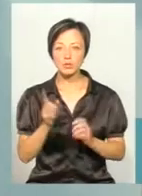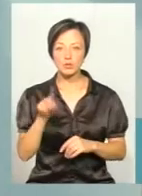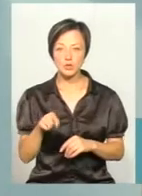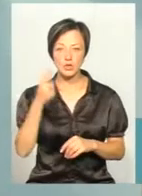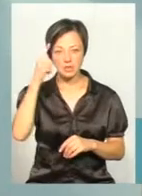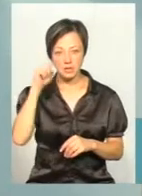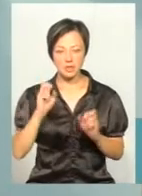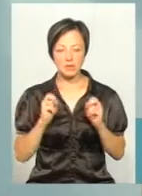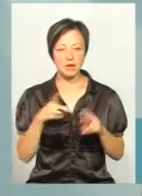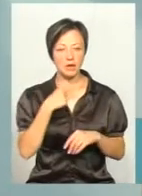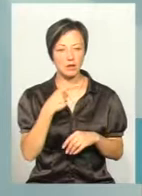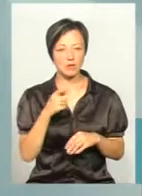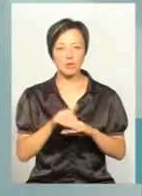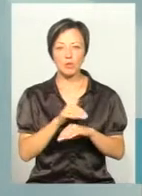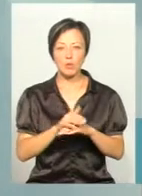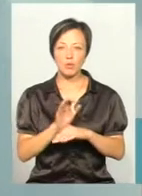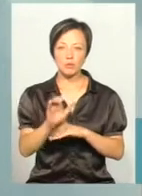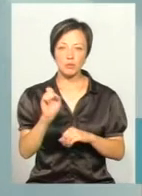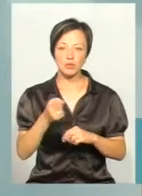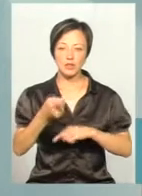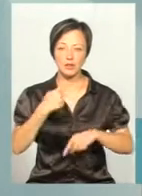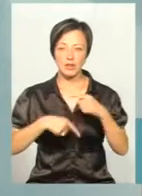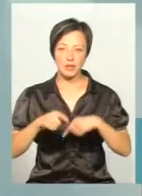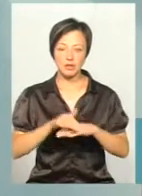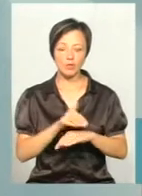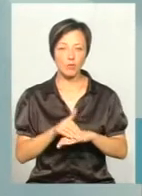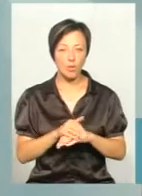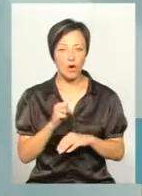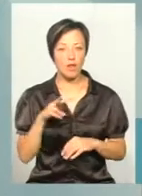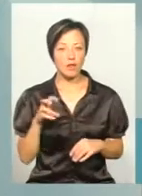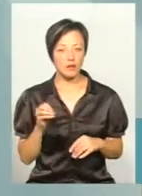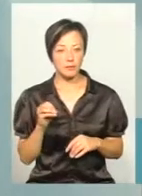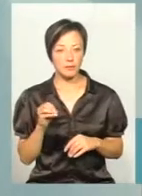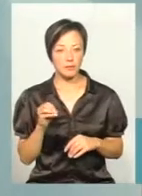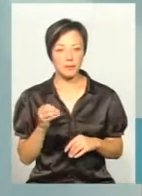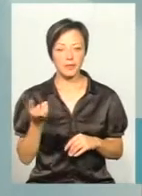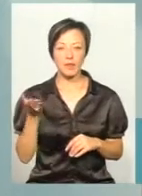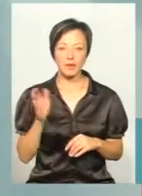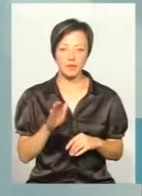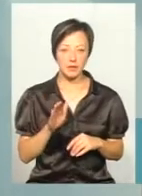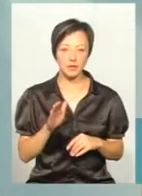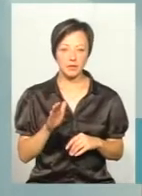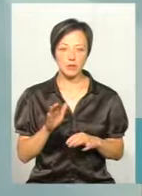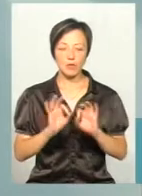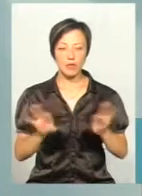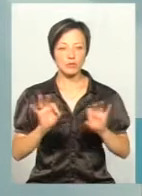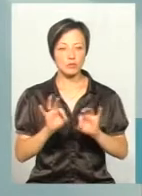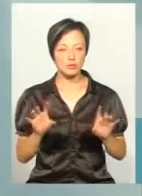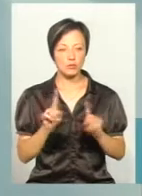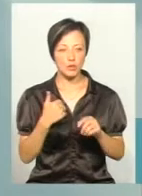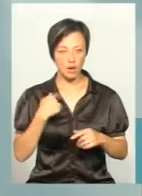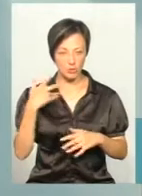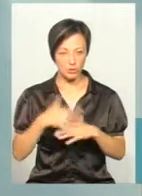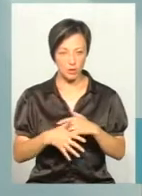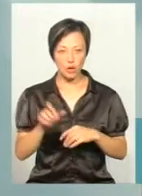знаєте, як кажуть, добро послеж, може і тобі добро вернеться. Але давайте прокоментую те, що я